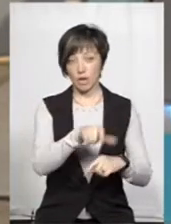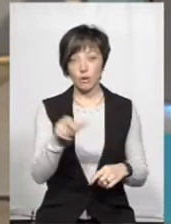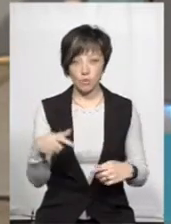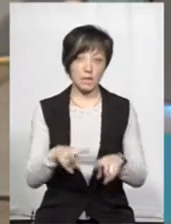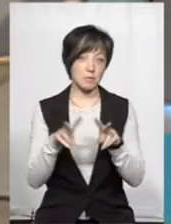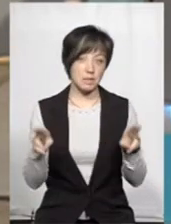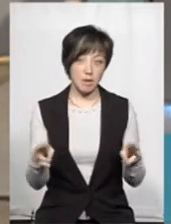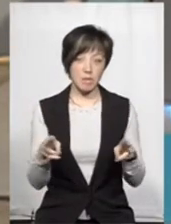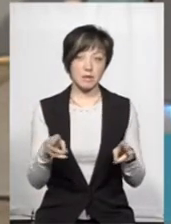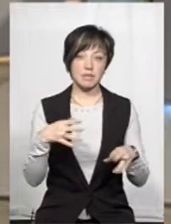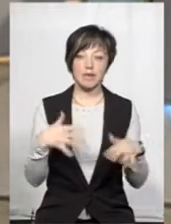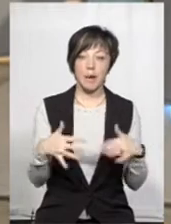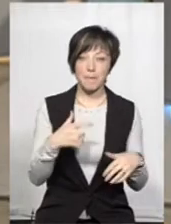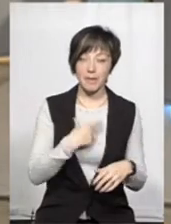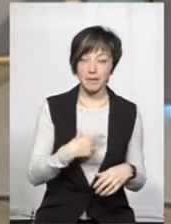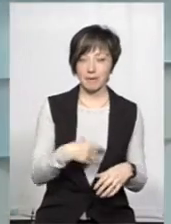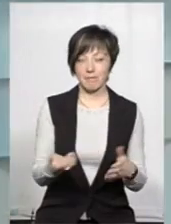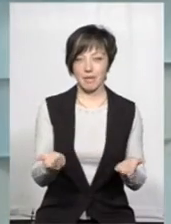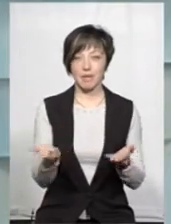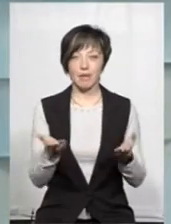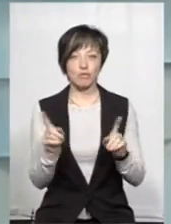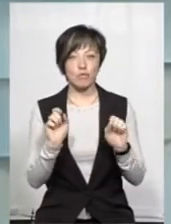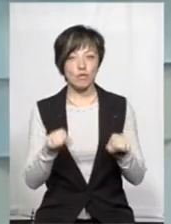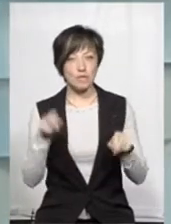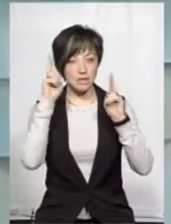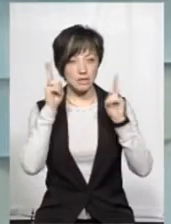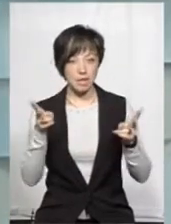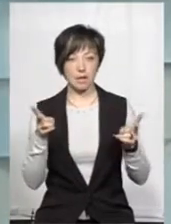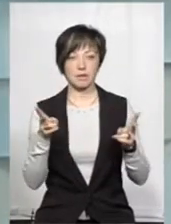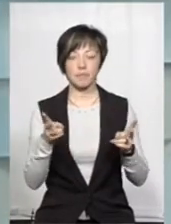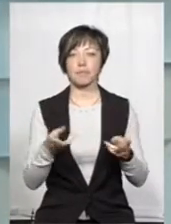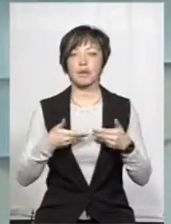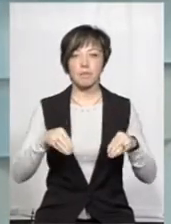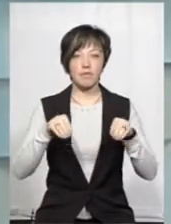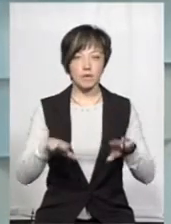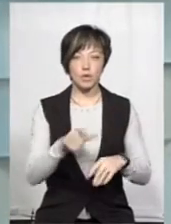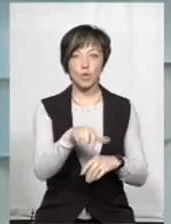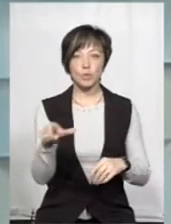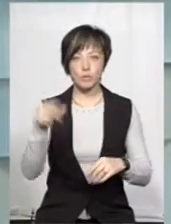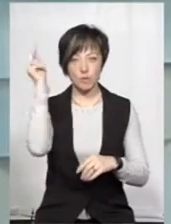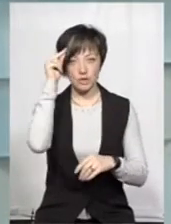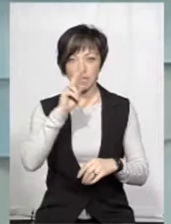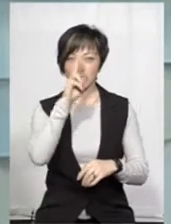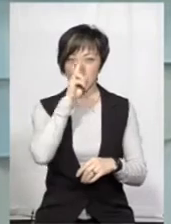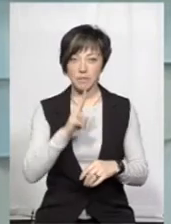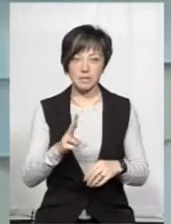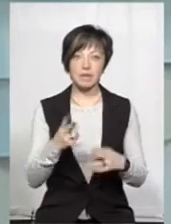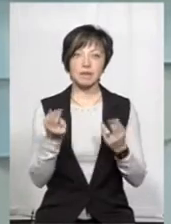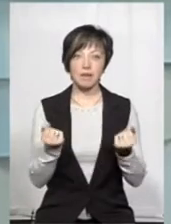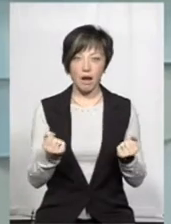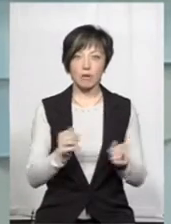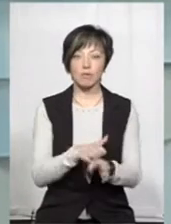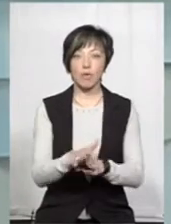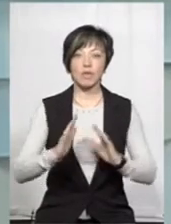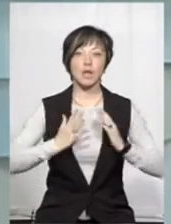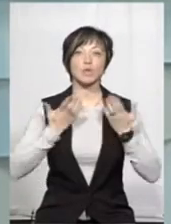люди з такими самими якимись слабинками, десь чогось вони можуть не знати. Ми вирішили, що люди, які провчилися два місяці, так, вони